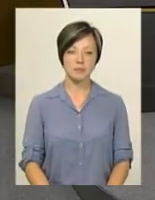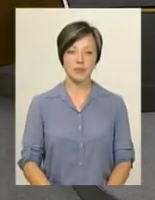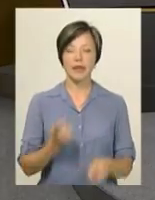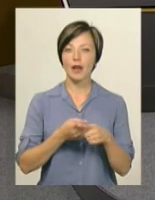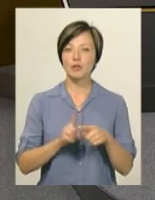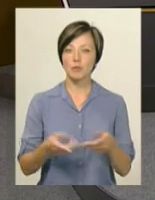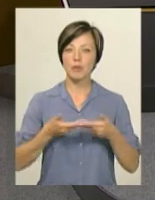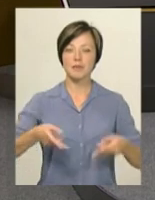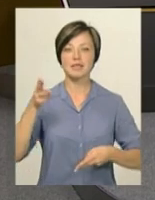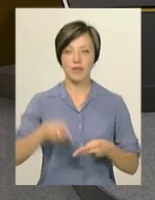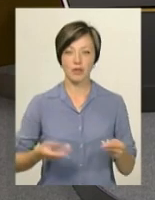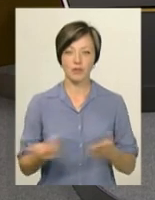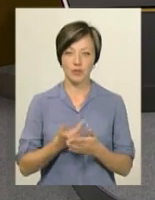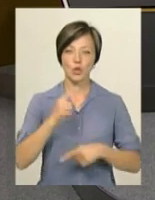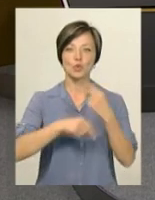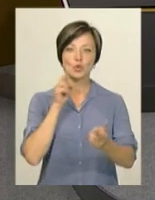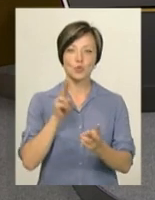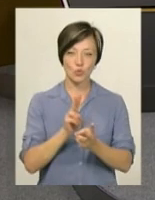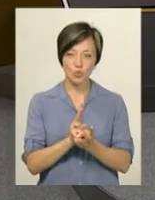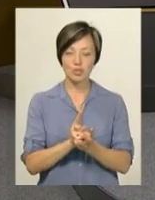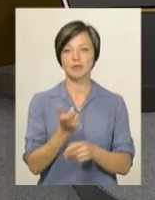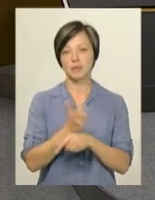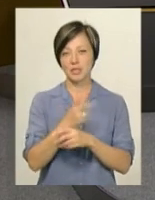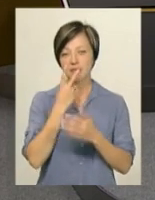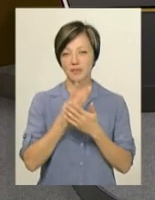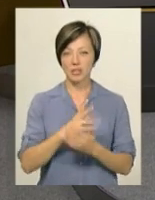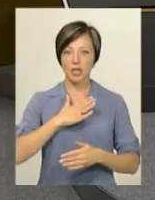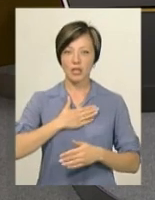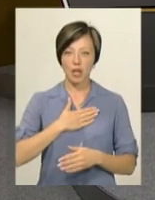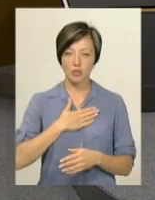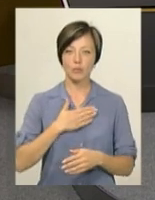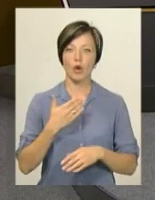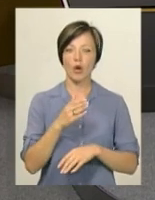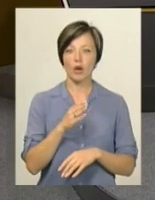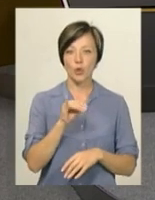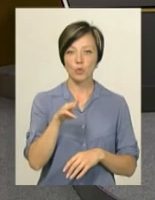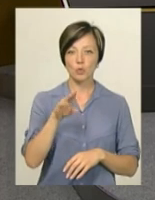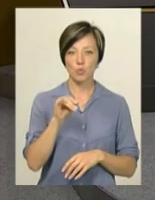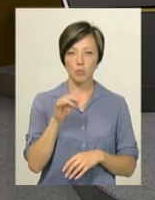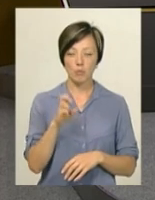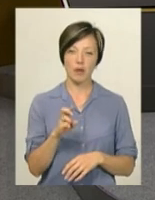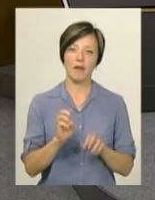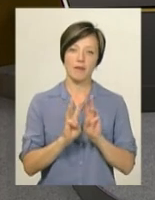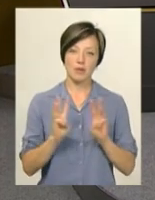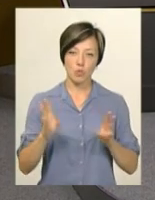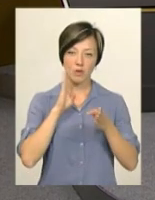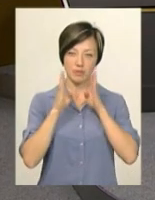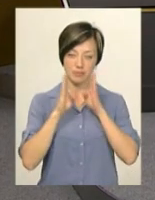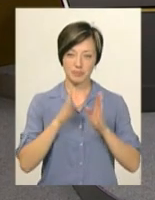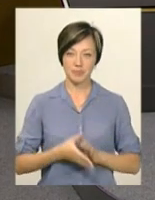На цьому ми завершуємо випуск. До зустрічі в ефірі. Більше дивіться нас на нашому каналі YouTube, у мережі Facebook та нашому сайті.